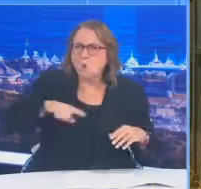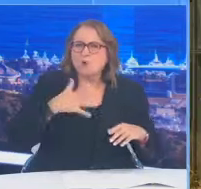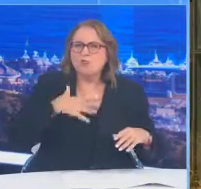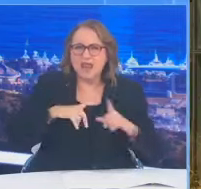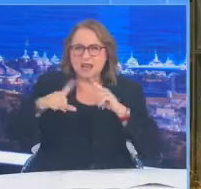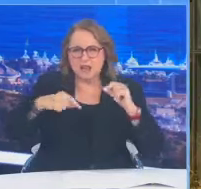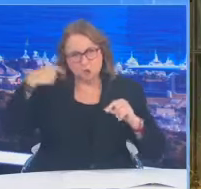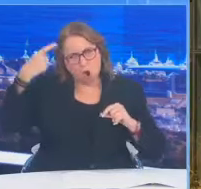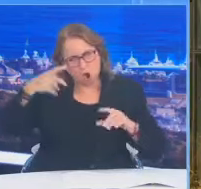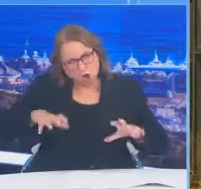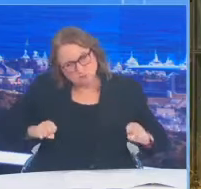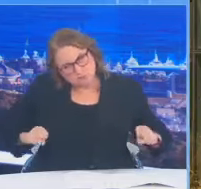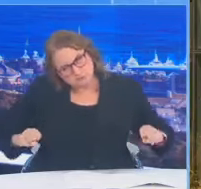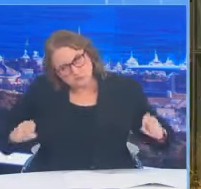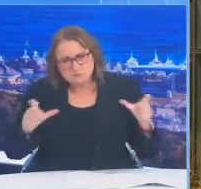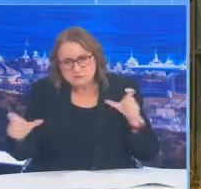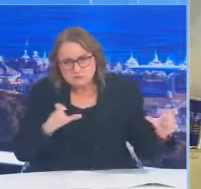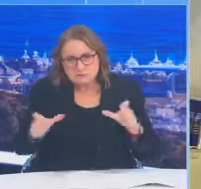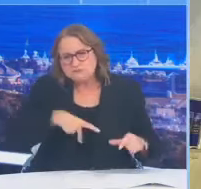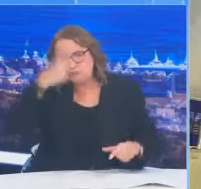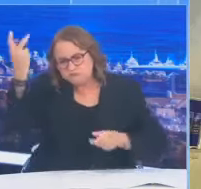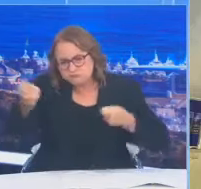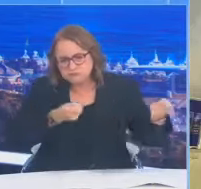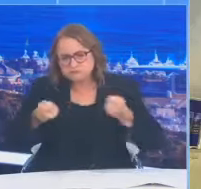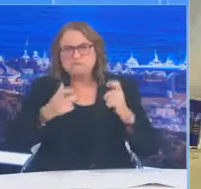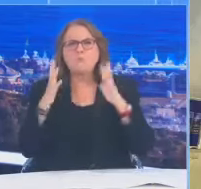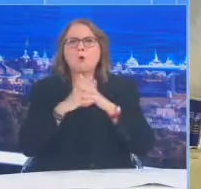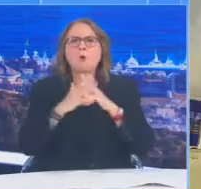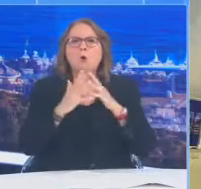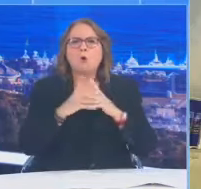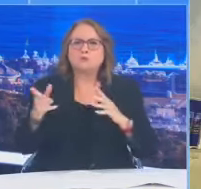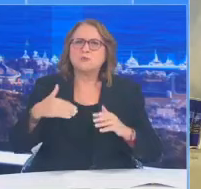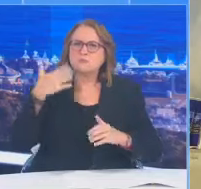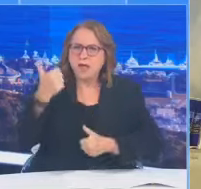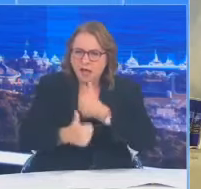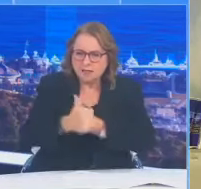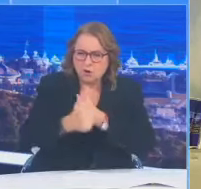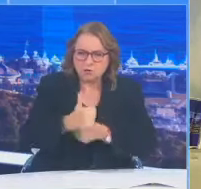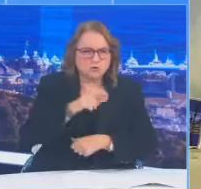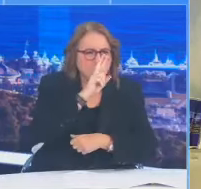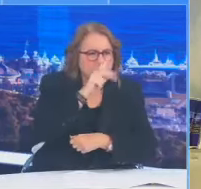δημιουργηθούν νέες υποδομές πολέμου, να προετοιμαστεί το πρώτο πυρηνικό πλήγμα στο πλαίσιο του οξύτατου ήμπεριαλιστικού ανταγωνισμ με τη Ρωσία και την Κίνη.